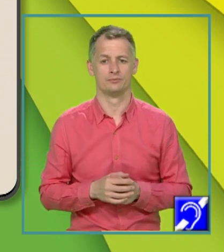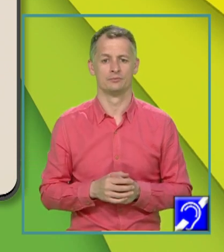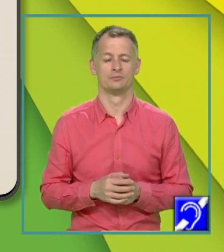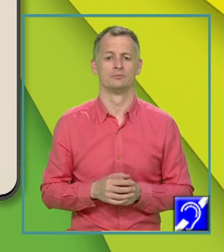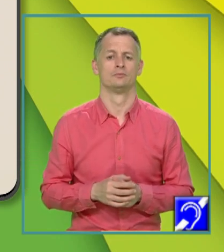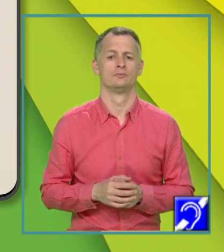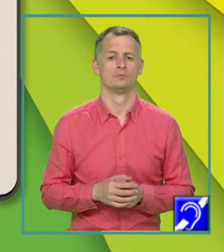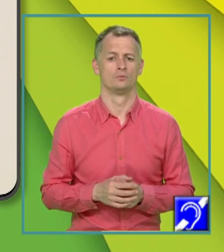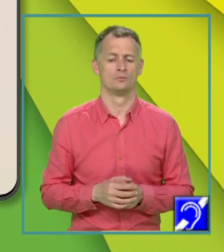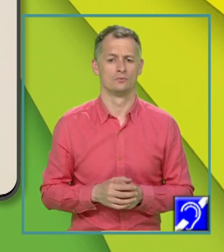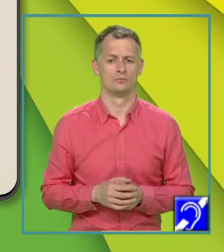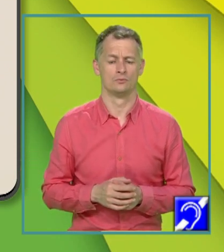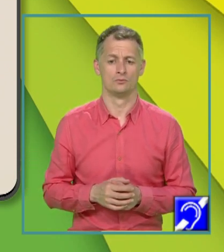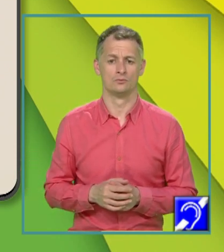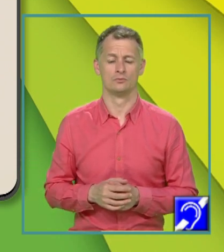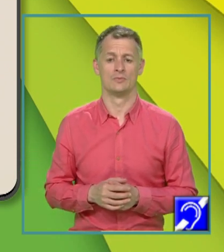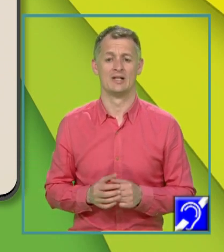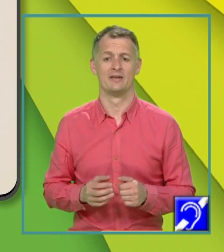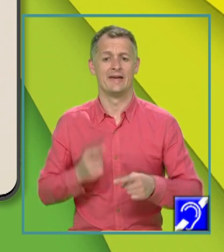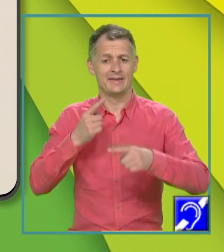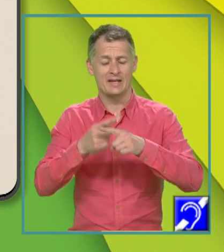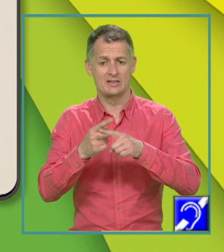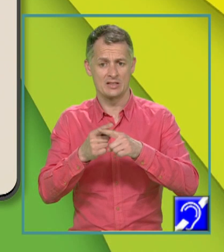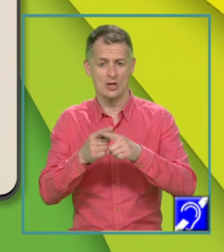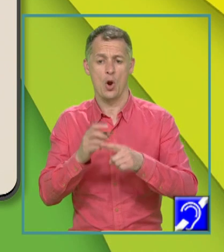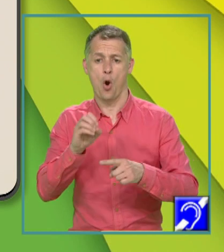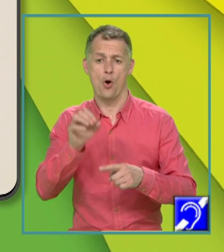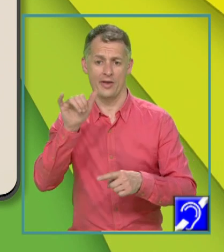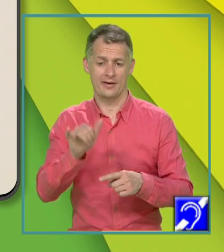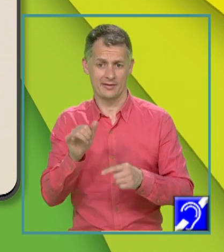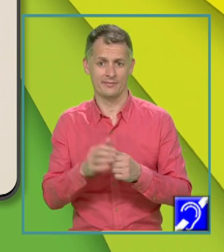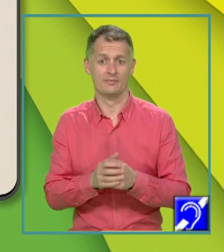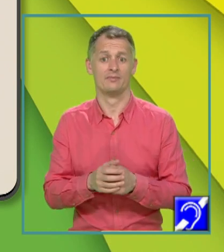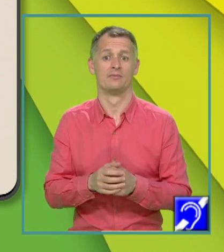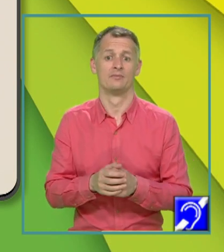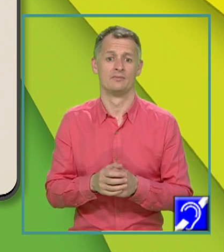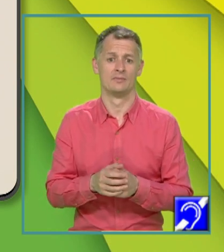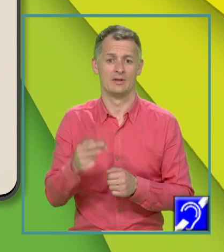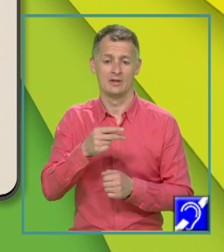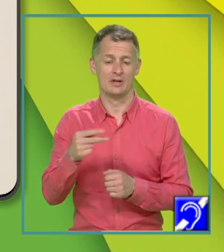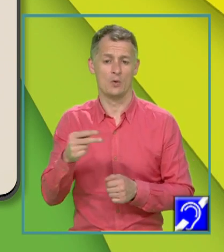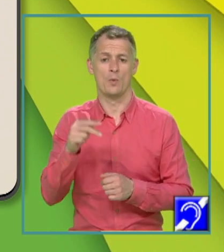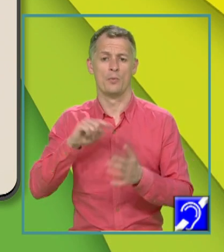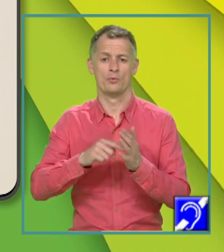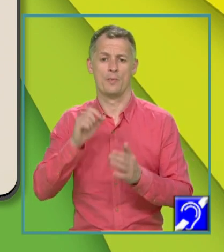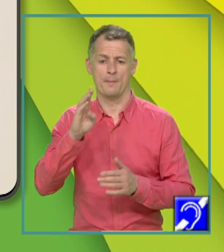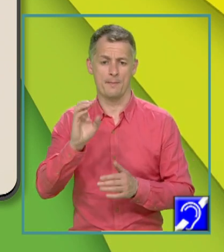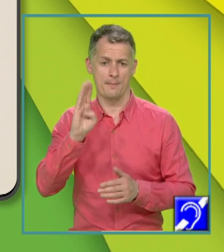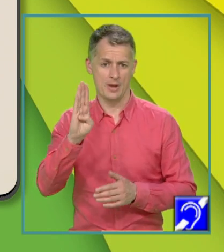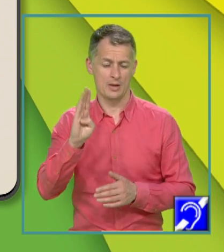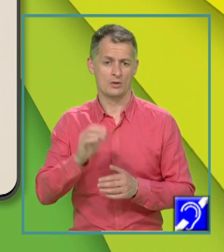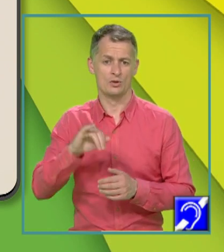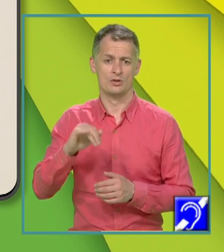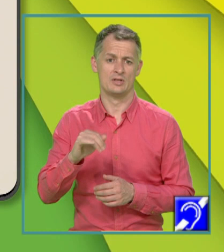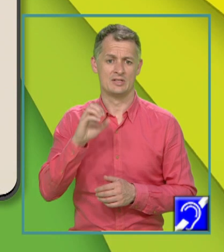F intersectat cu OY, adică cu ordonata, egal cu punctul B de coordonate 0 și F